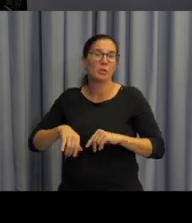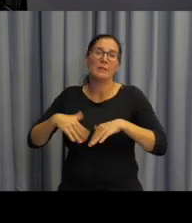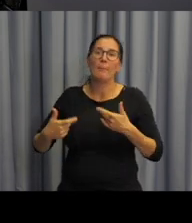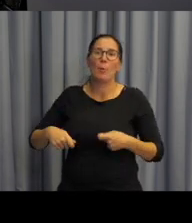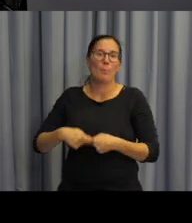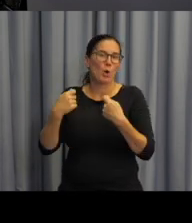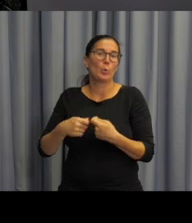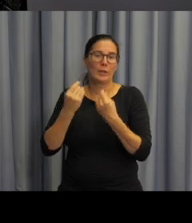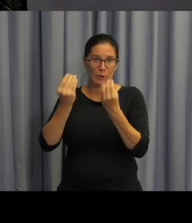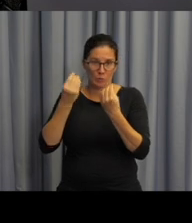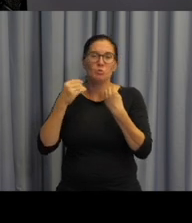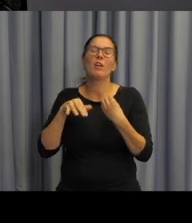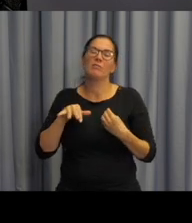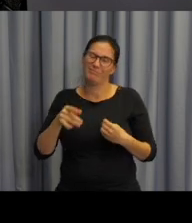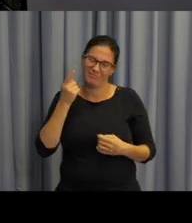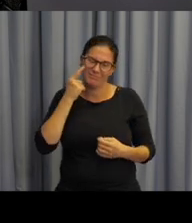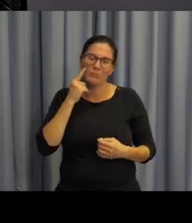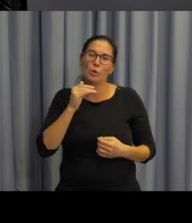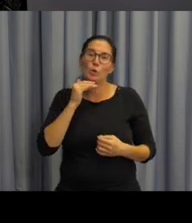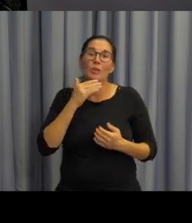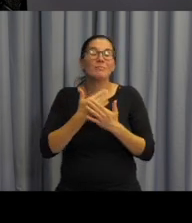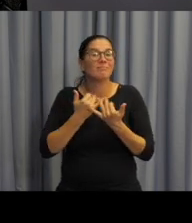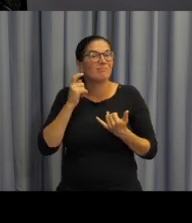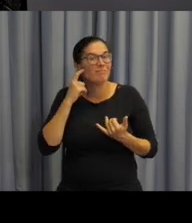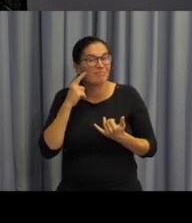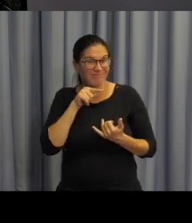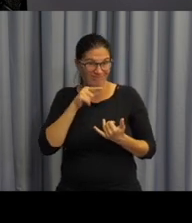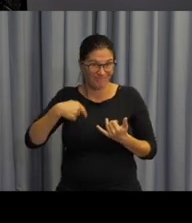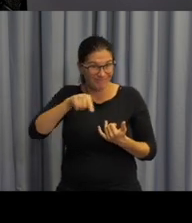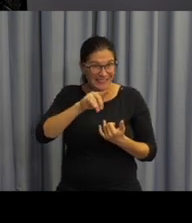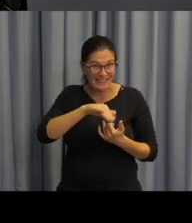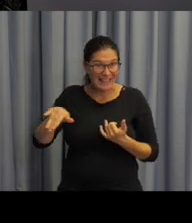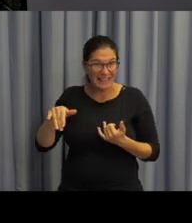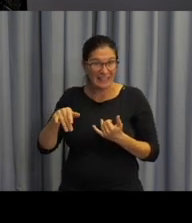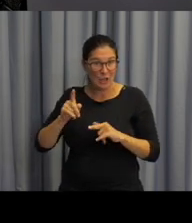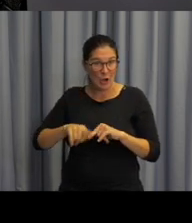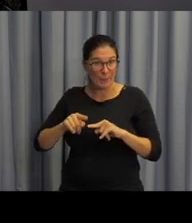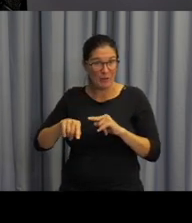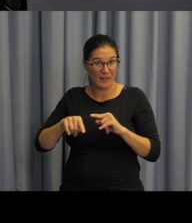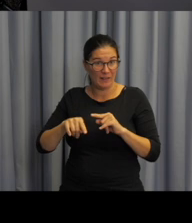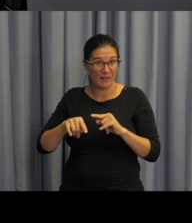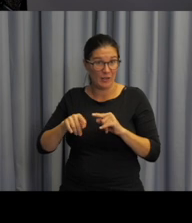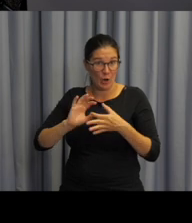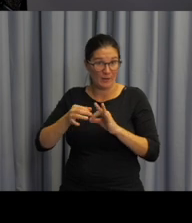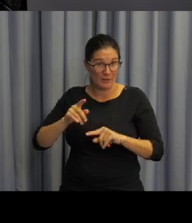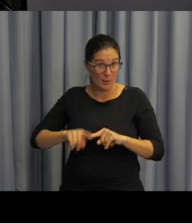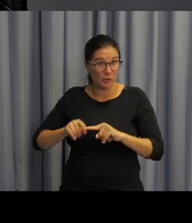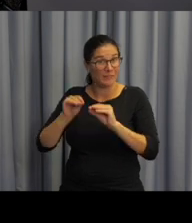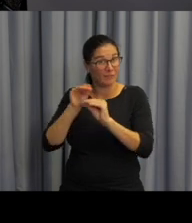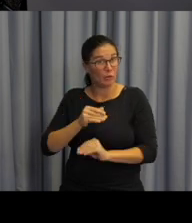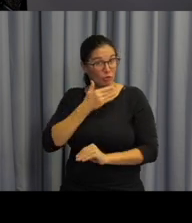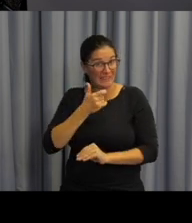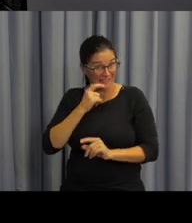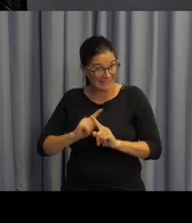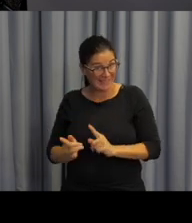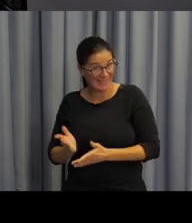otázku, jestli u těchto skupin žáků bychom měli k výuce češtiny přistupovat jinak.